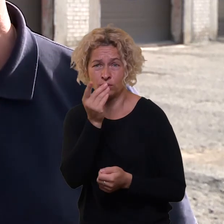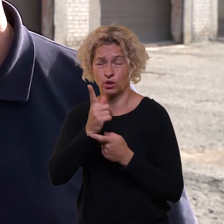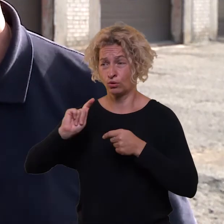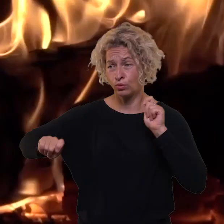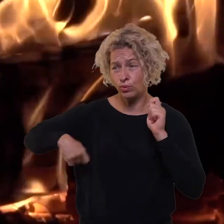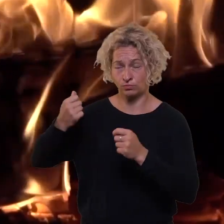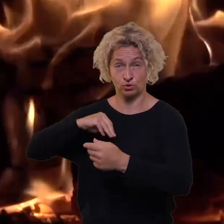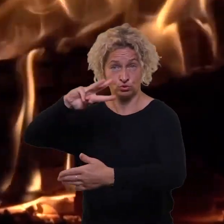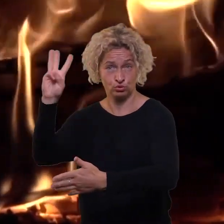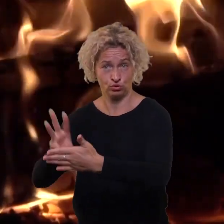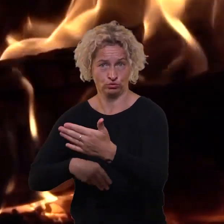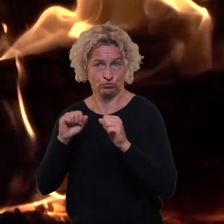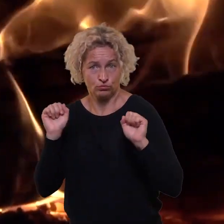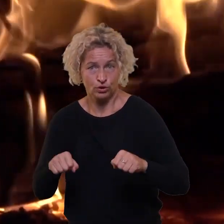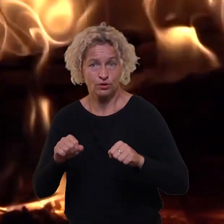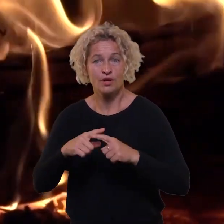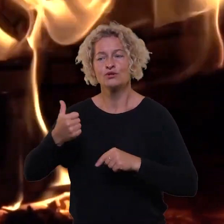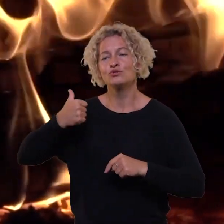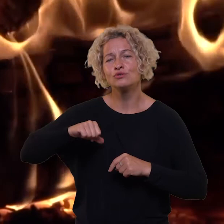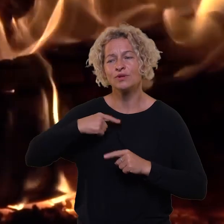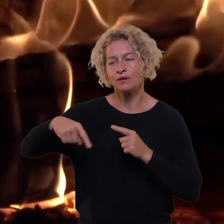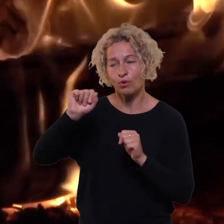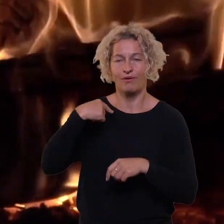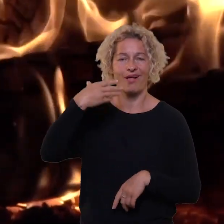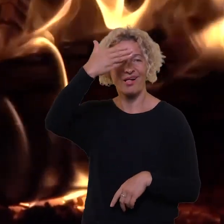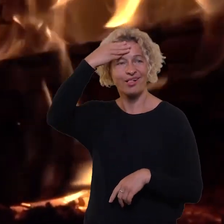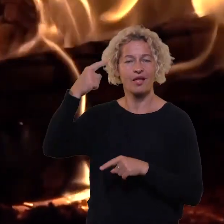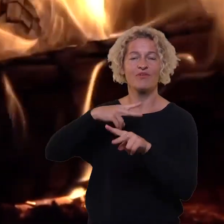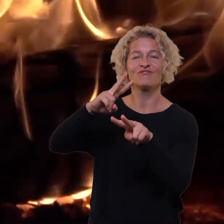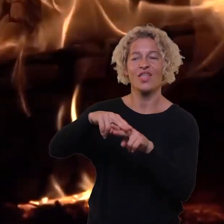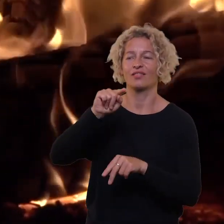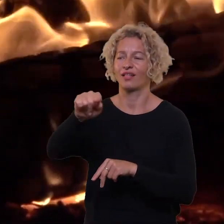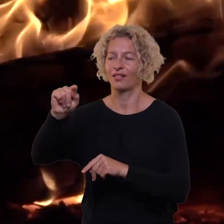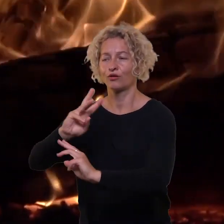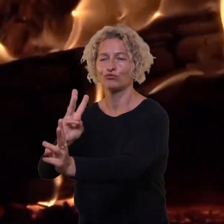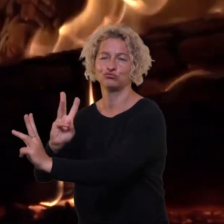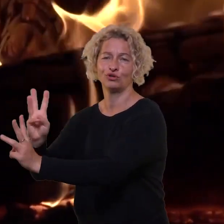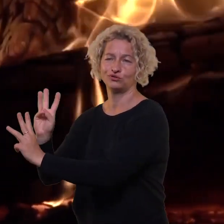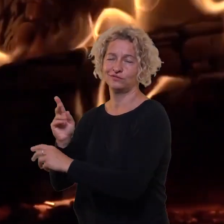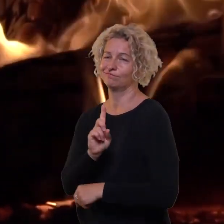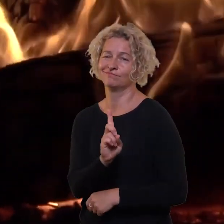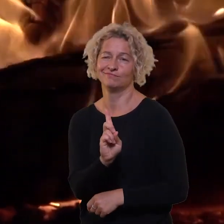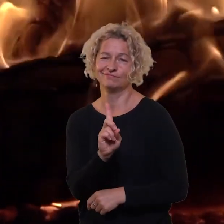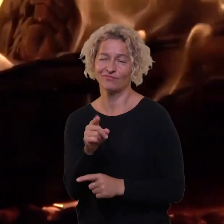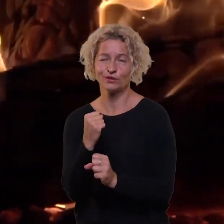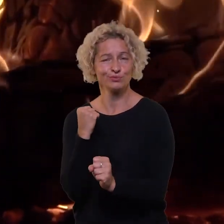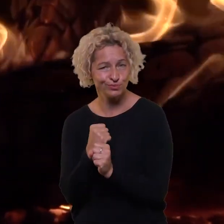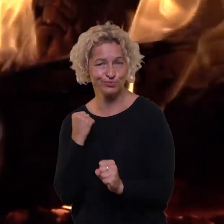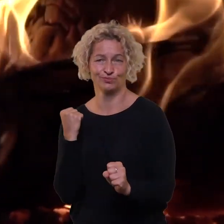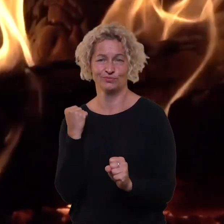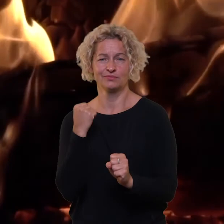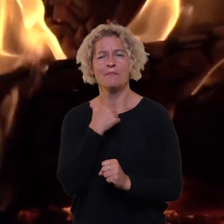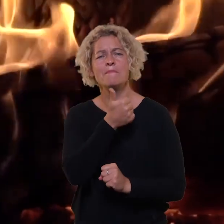didelės baudos. Žmonės gali pamiršti, kad užkurti laužą leidžiama ne visur. Aplinkos augininkai teigia, kad laužų tikrai negalima